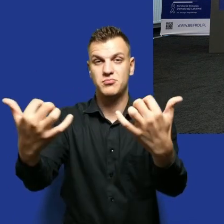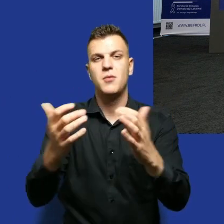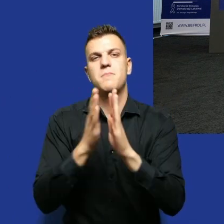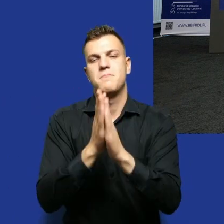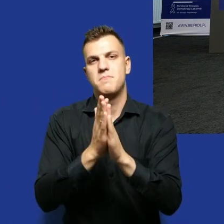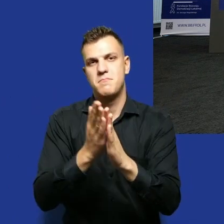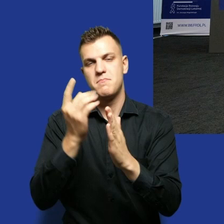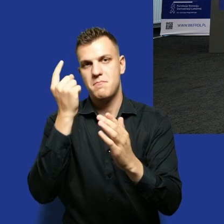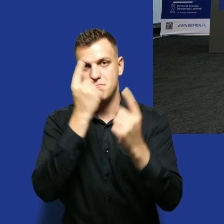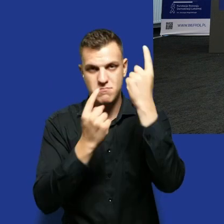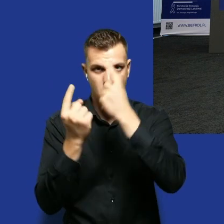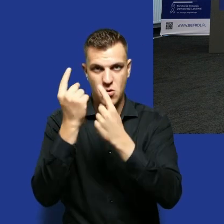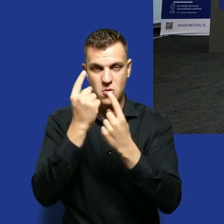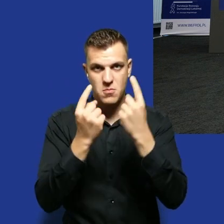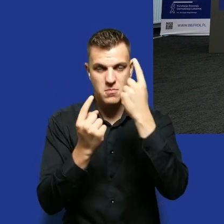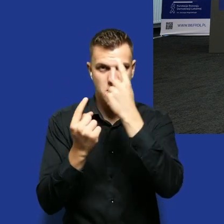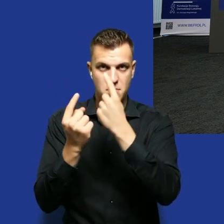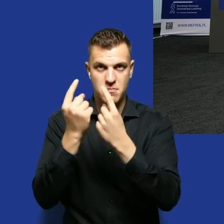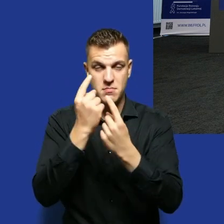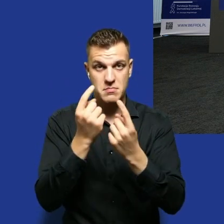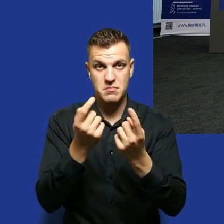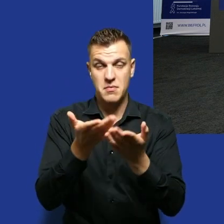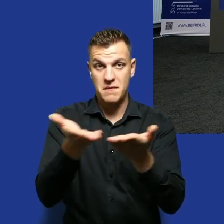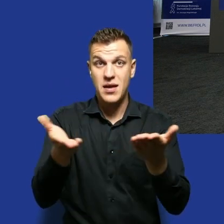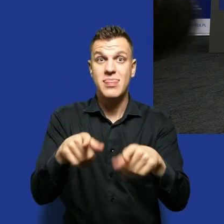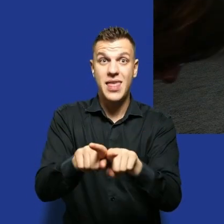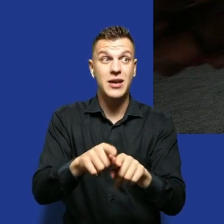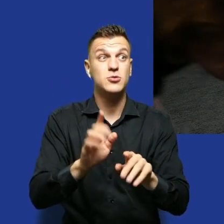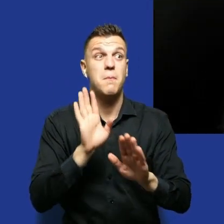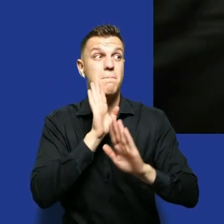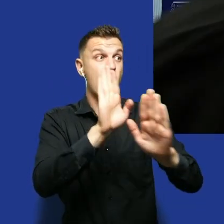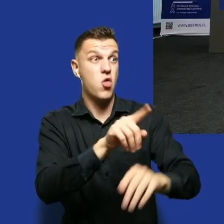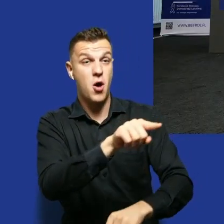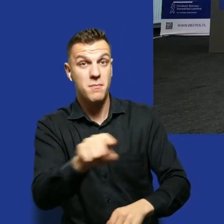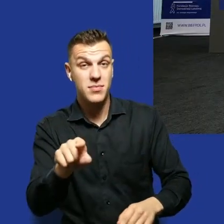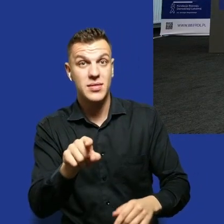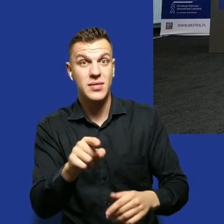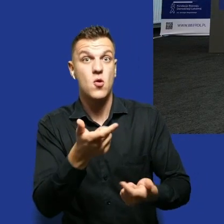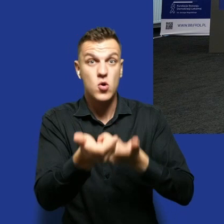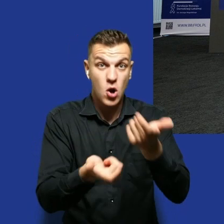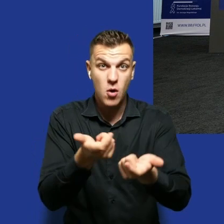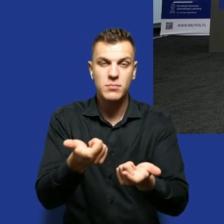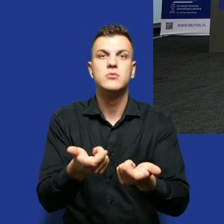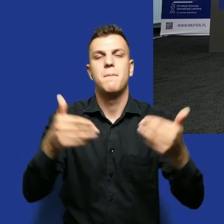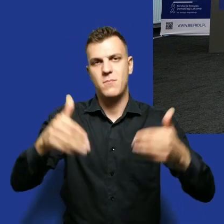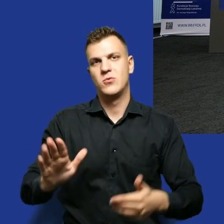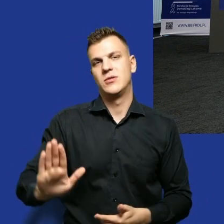czy ja się tego typu działalnością zajmuję. Jeśli się zajmujecie, to też chciałabym na chwilkę dać mikrofon na salę.